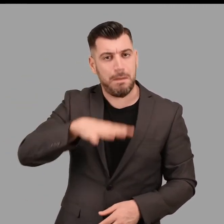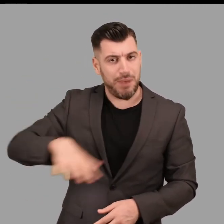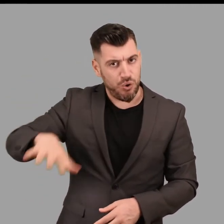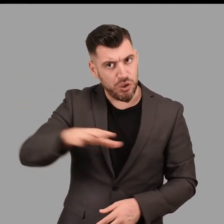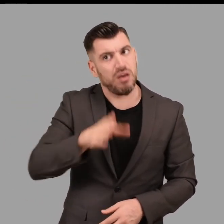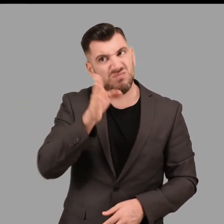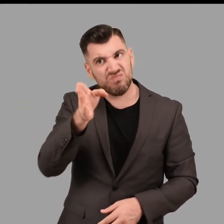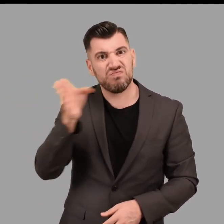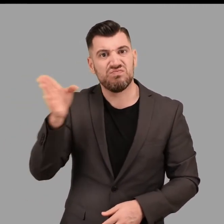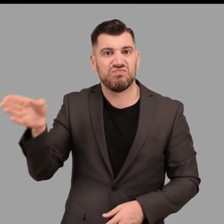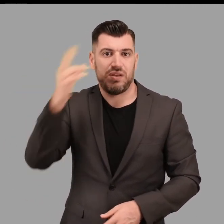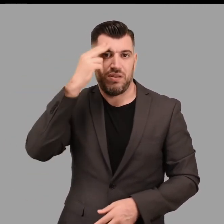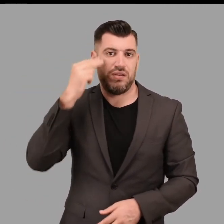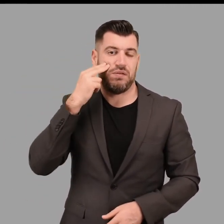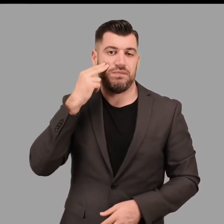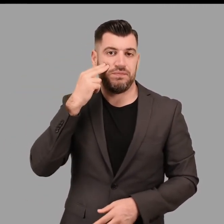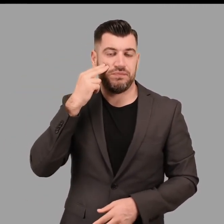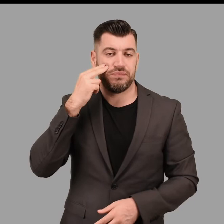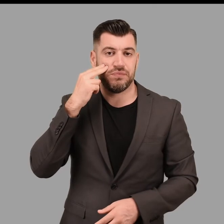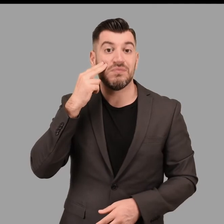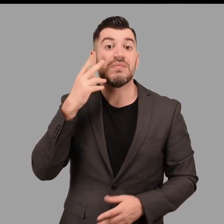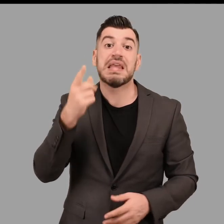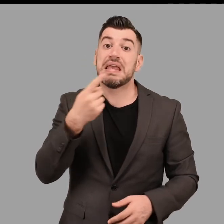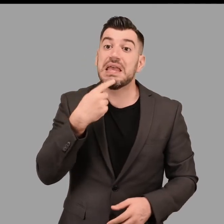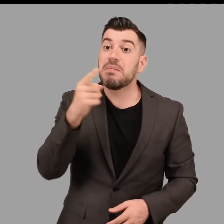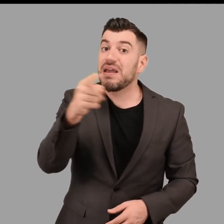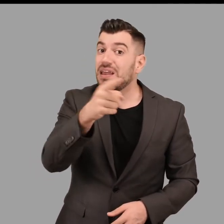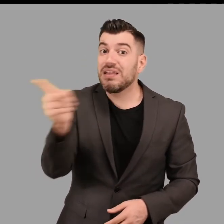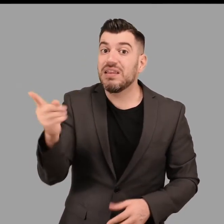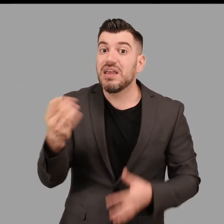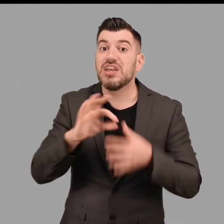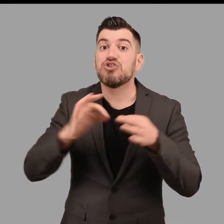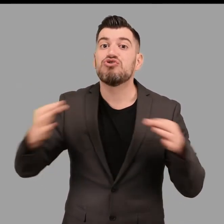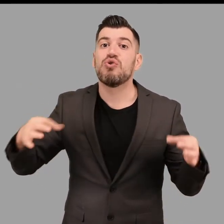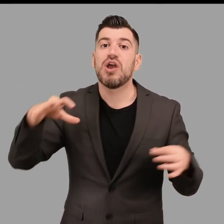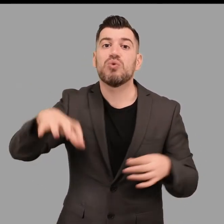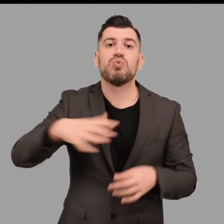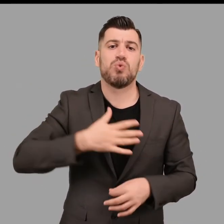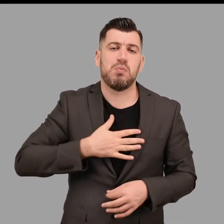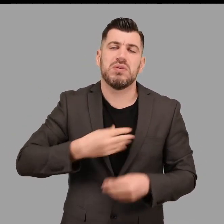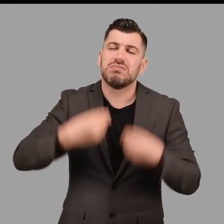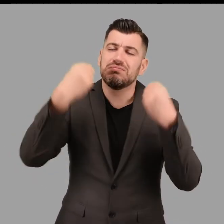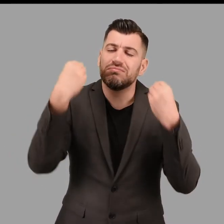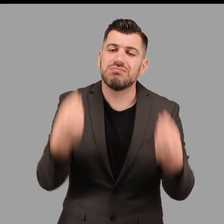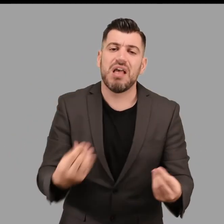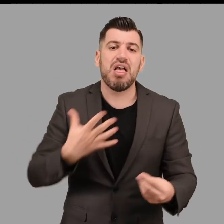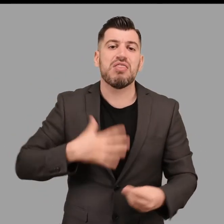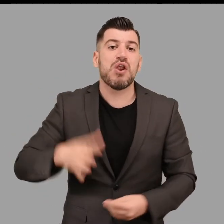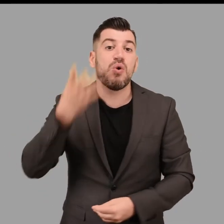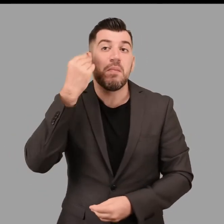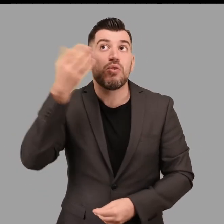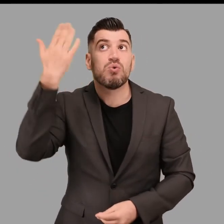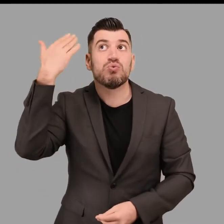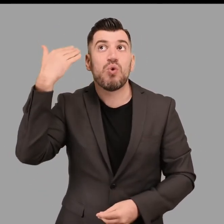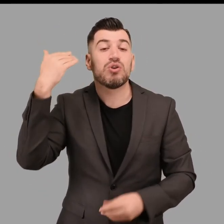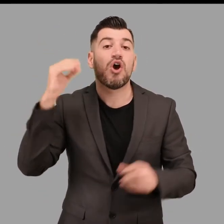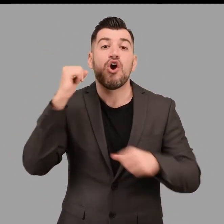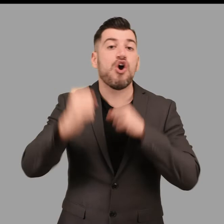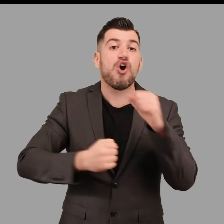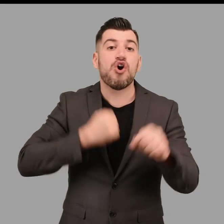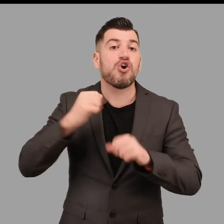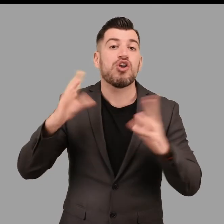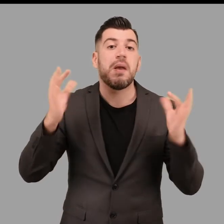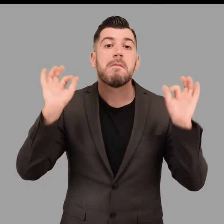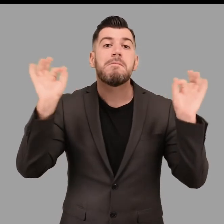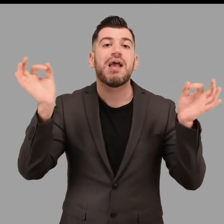τοπική ιστορία Όπως οι ίδιοι αναφέρουν η ιστορία του τόπου είναι το καλύτερο Θα ήθελα να μάθω για τα μακεδονικά χρόνια γιατί ήταν